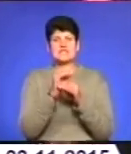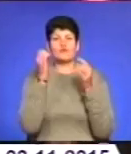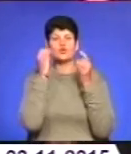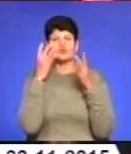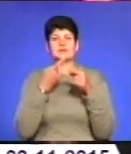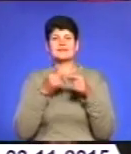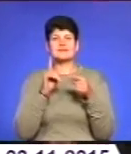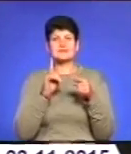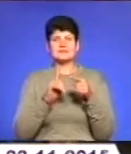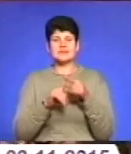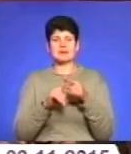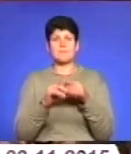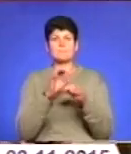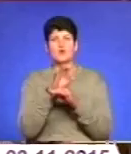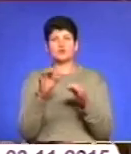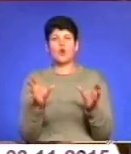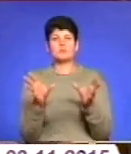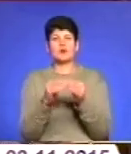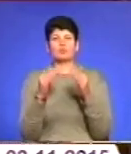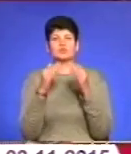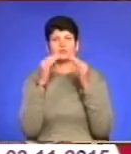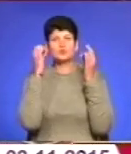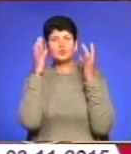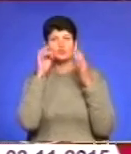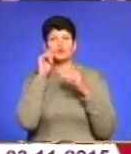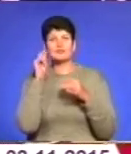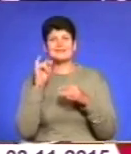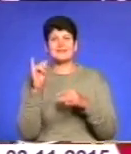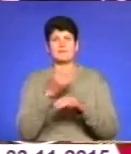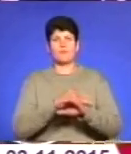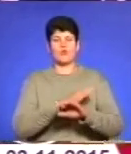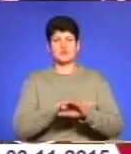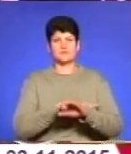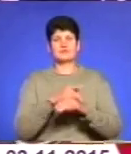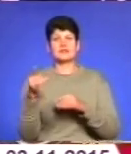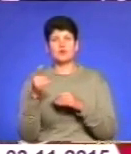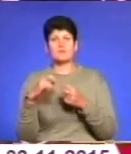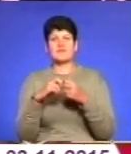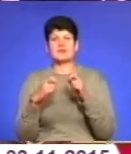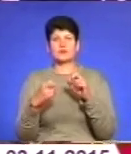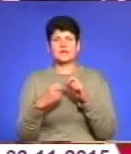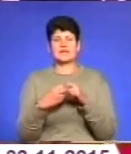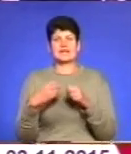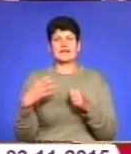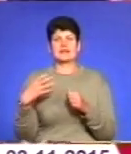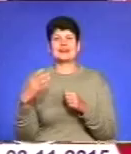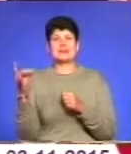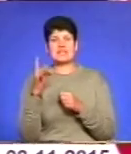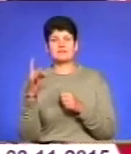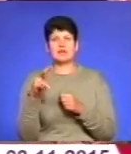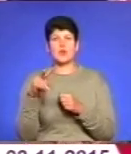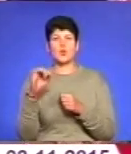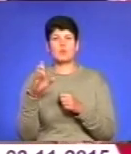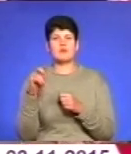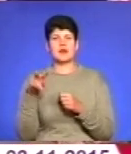транснаціональний проєкт об'єднав будинки культури України та Польщі. Тернопіль, Івано-Франківськ, Рівне, Люблін. Чотири міста,